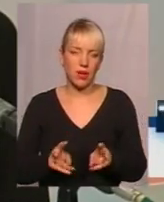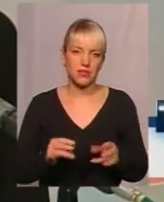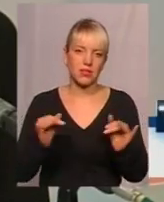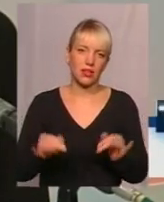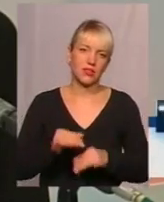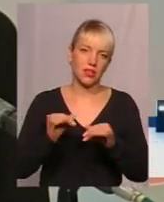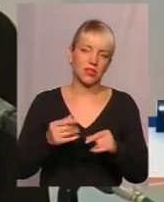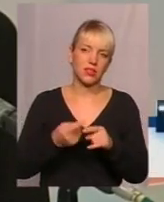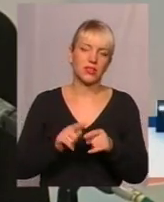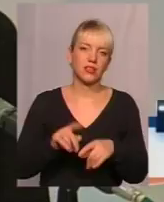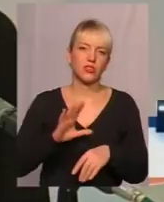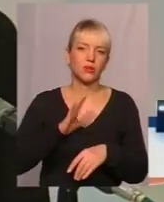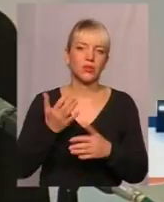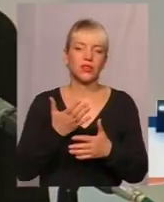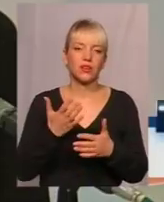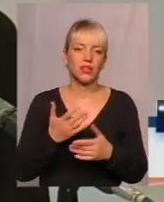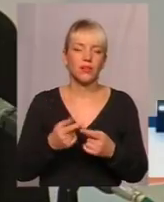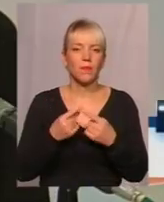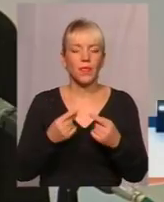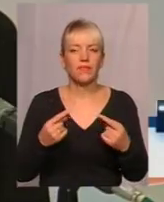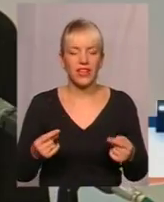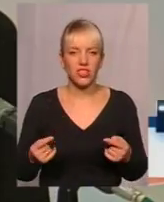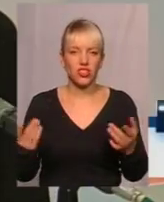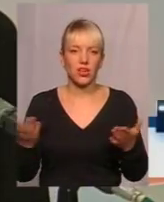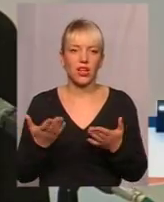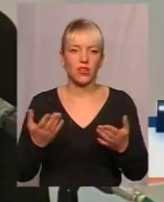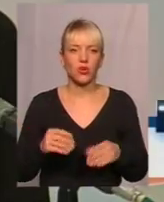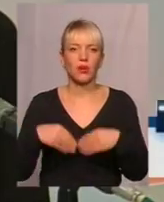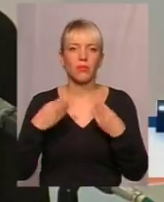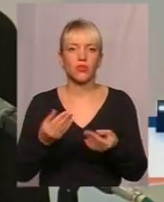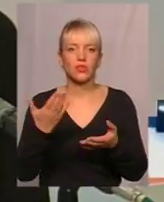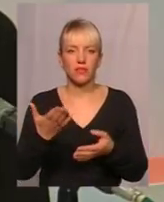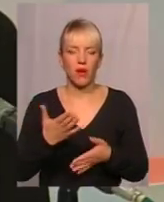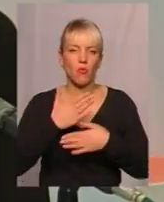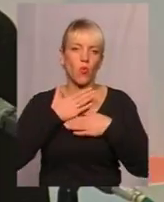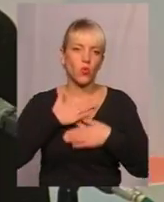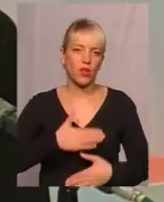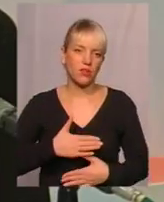інтересно це бути якісь які хоби